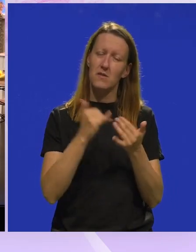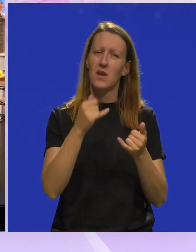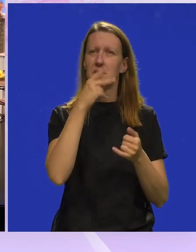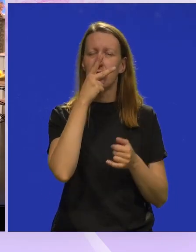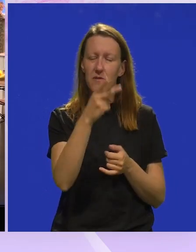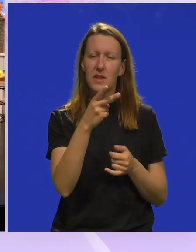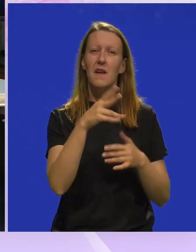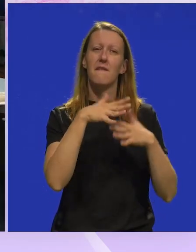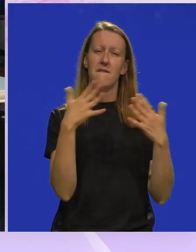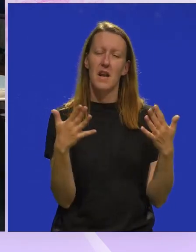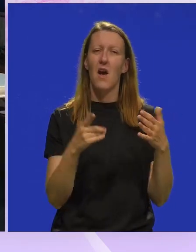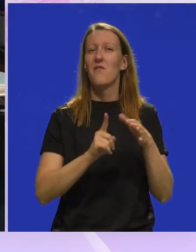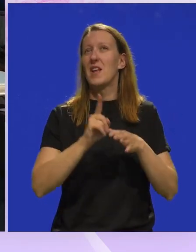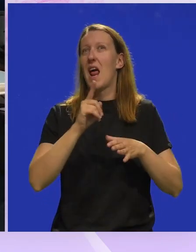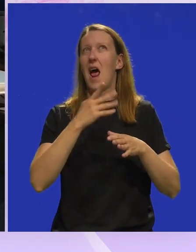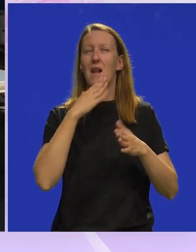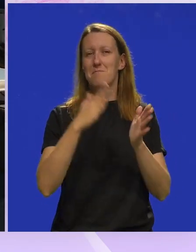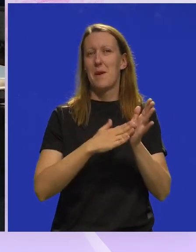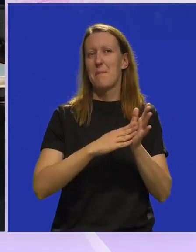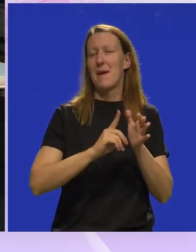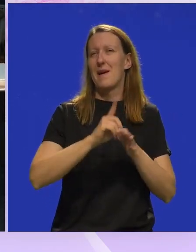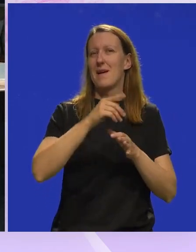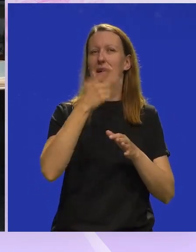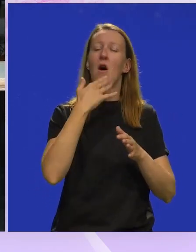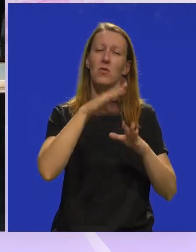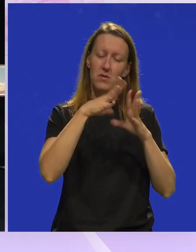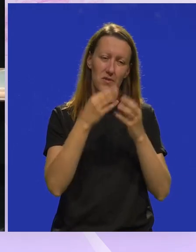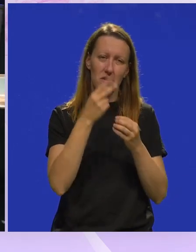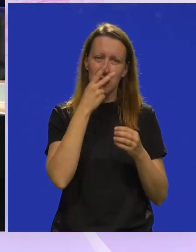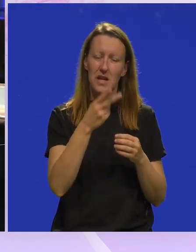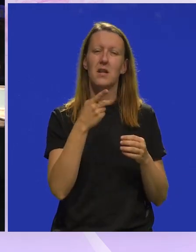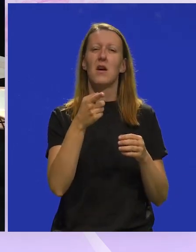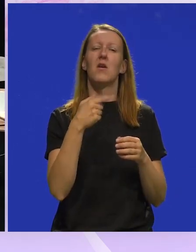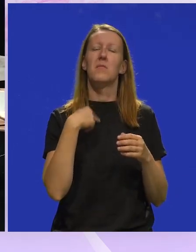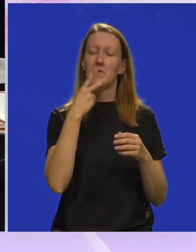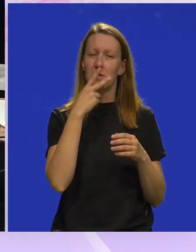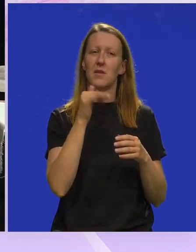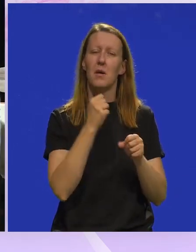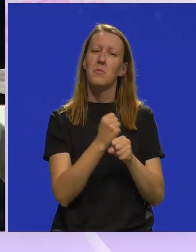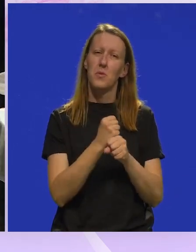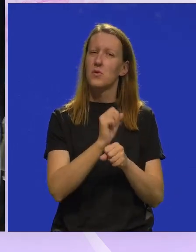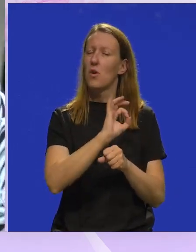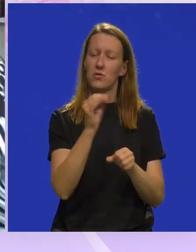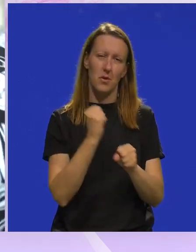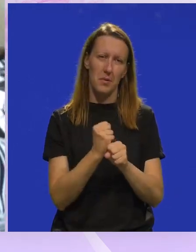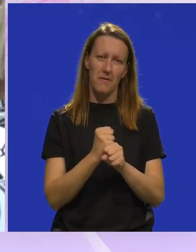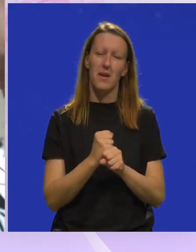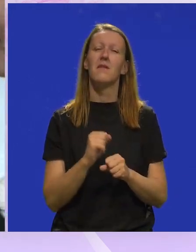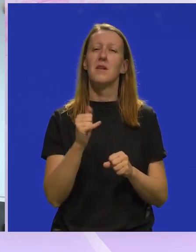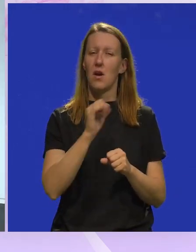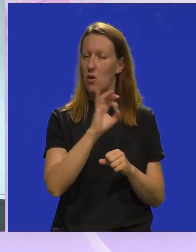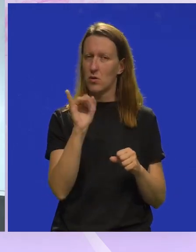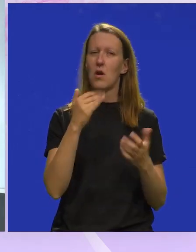sad kada ste vidjeli veliko finale odnosno premijeru kako je sve to izgledao posao? Nama se činilo da je posao odlično određen.